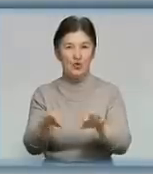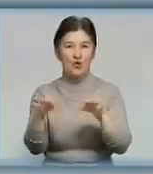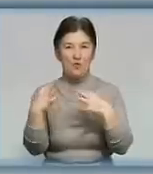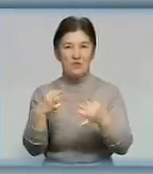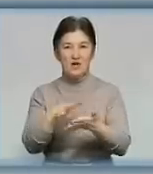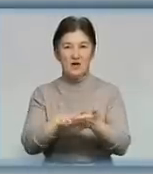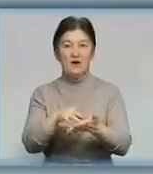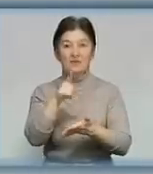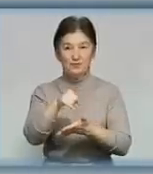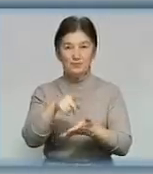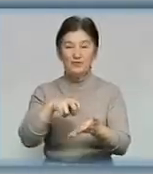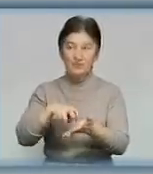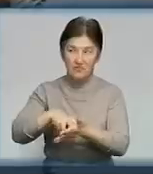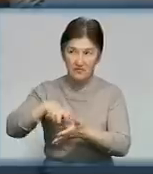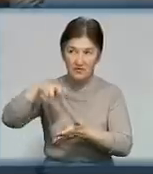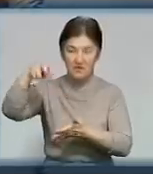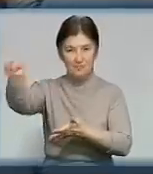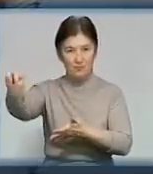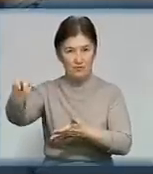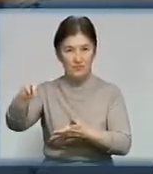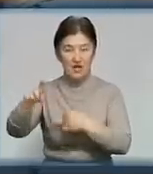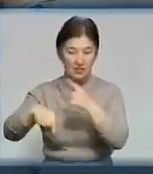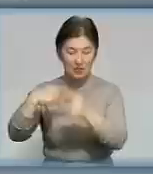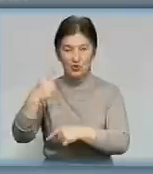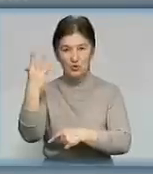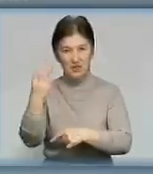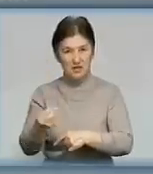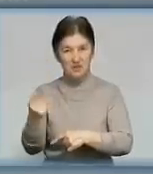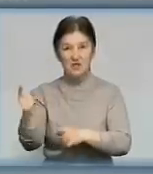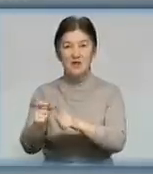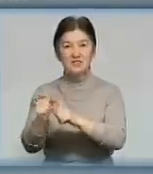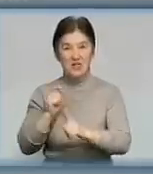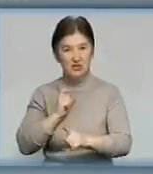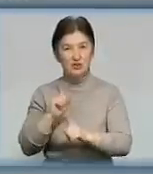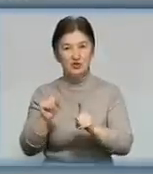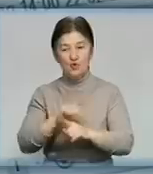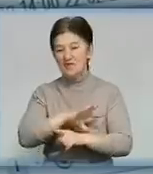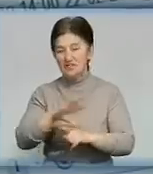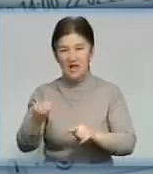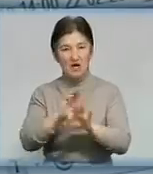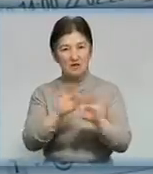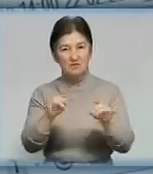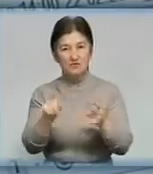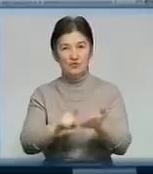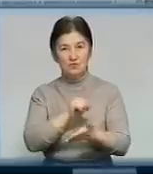Запит ми надіслали, відповіли на наступного дня. У листі сказано, що за всіма коментарями ми маємо звернутися до прес-секретаря